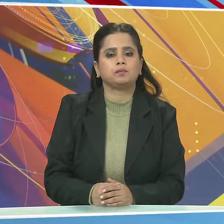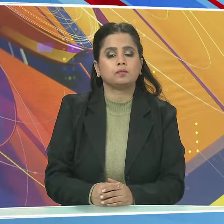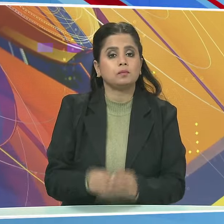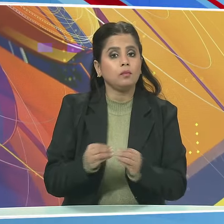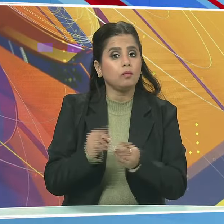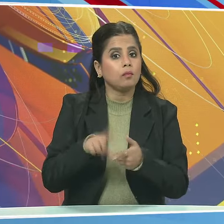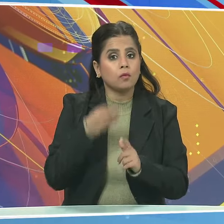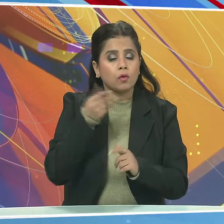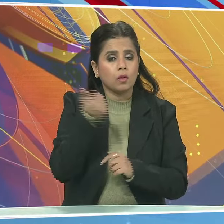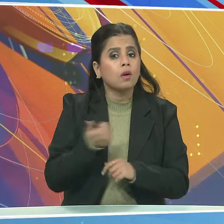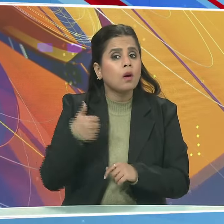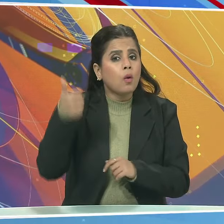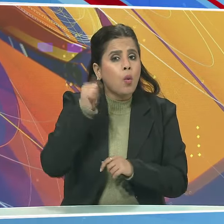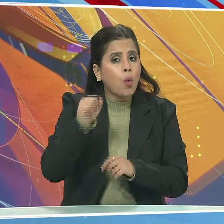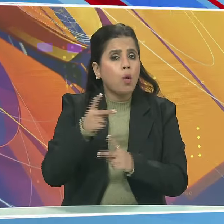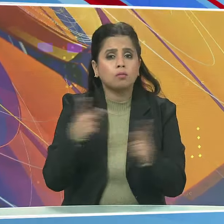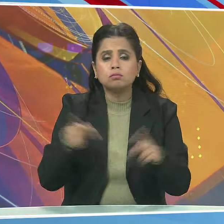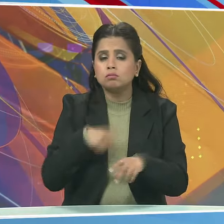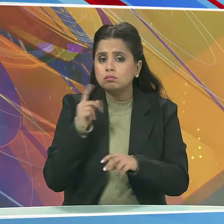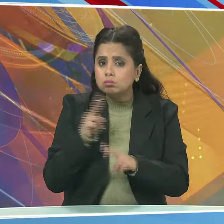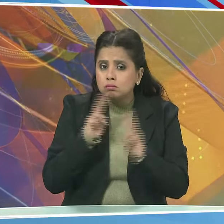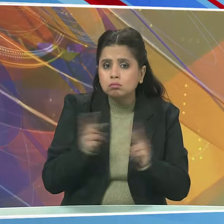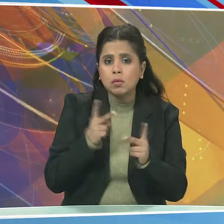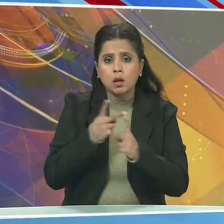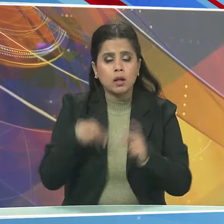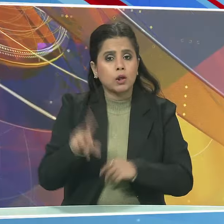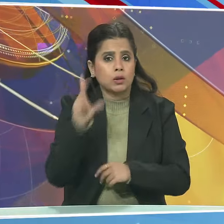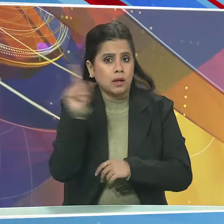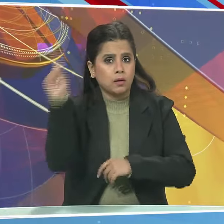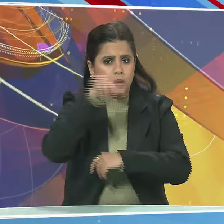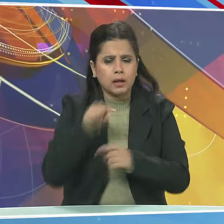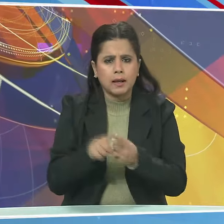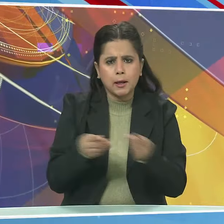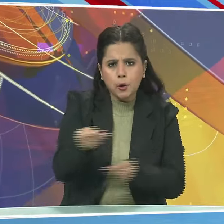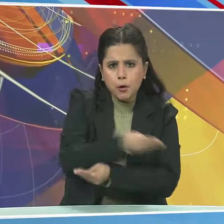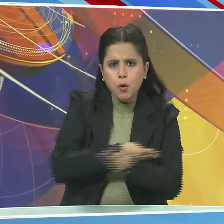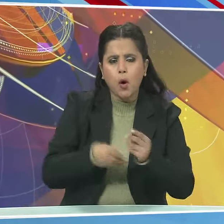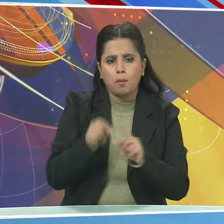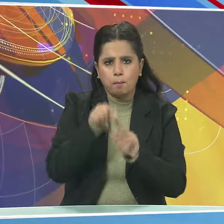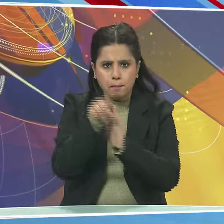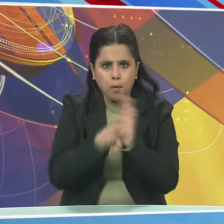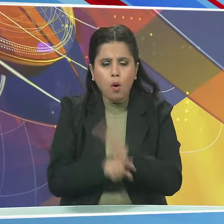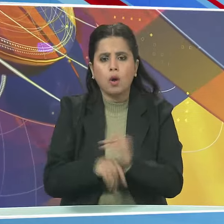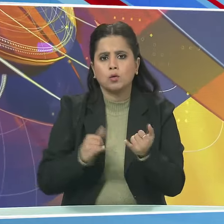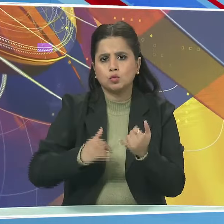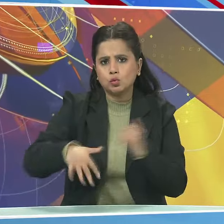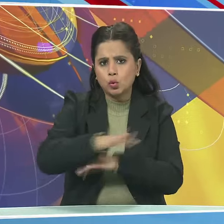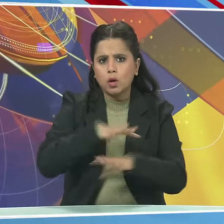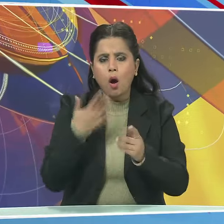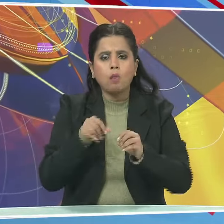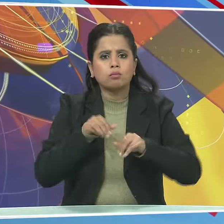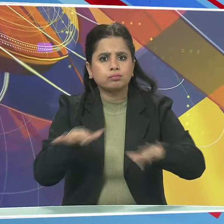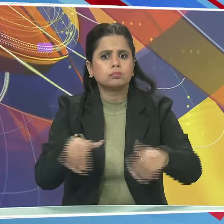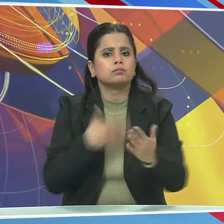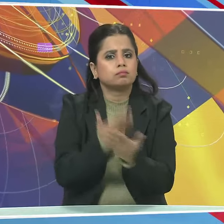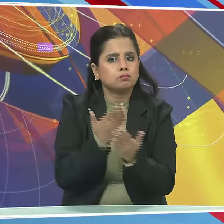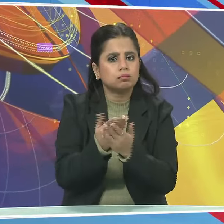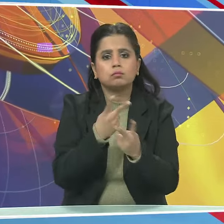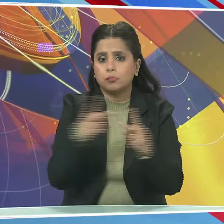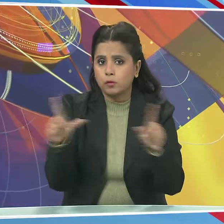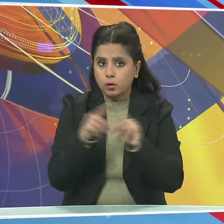भाजपा कारेकारणी की बैठक के दूसरे देन आज आर्थिक नीतियों से सामाजिक प्रभाव पर प्रस्ताफ पेश किया गया